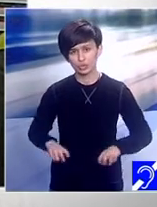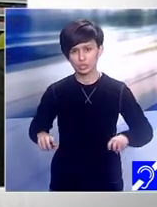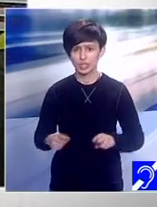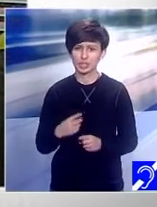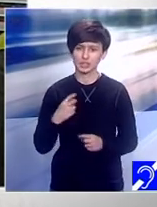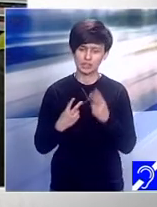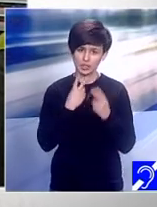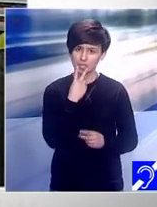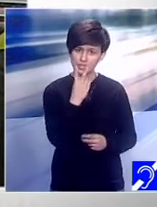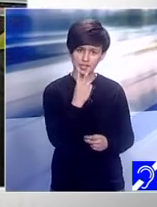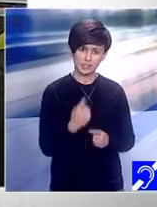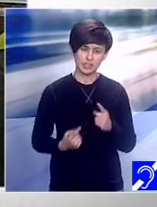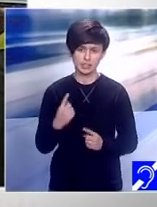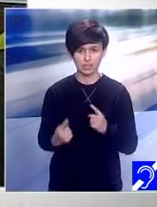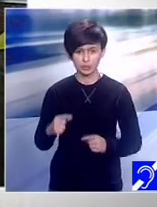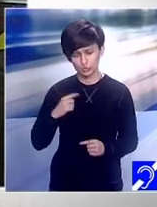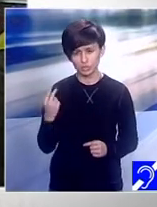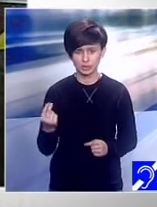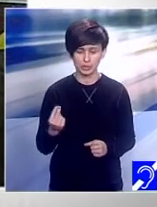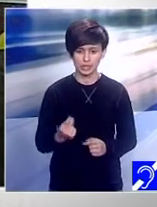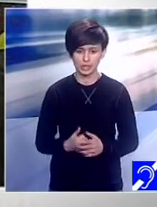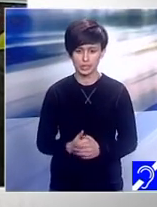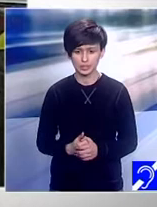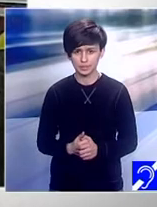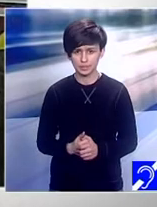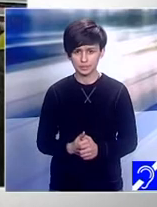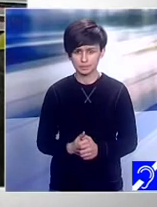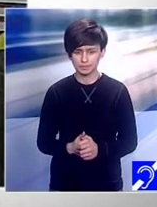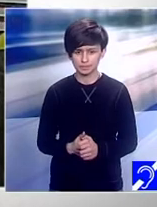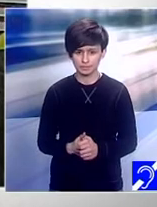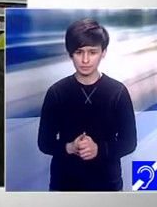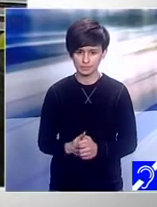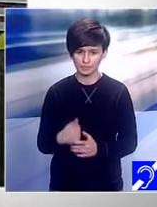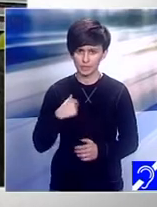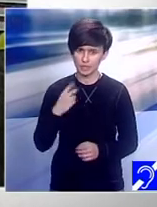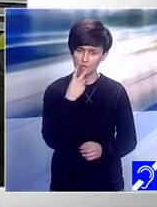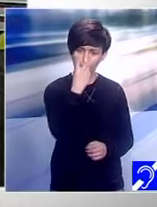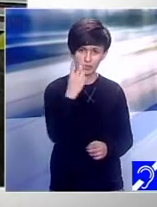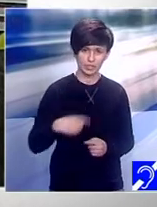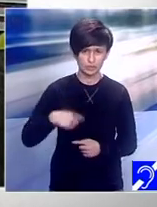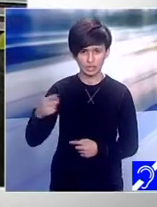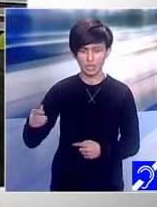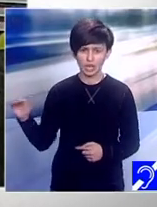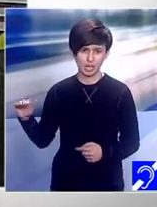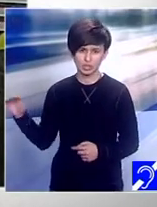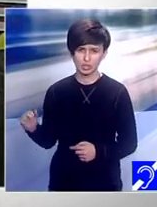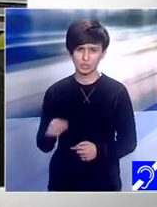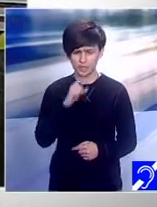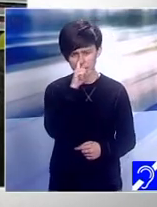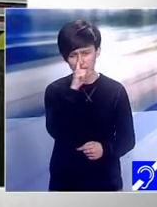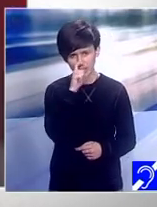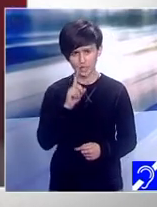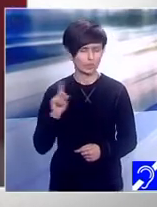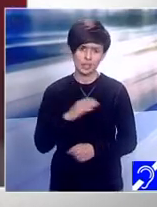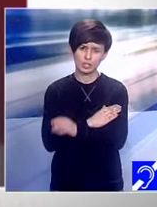dacă sunt ok, mai multe așa. Acolo am văzut alți copii mult mai rău ca noi. Bine, nu cu